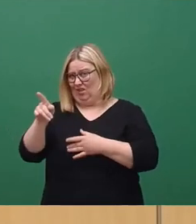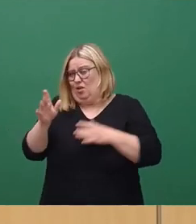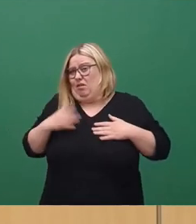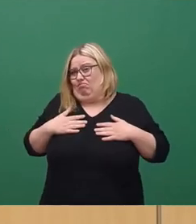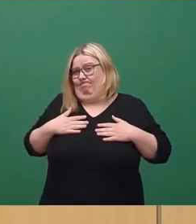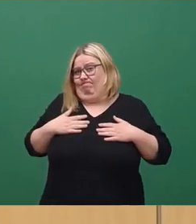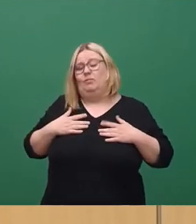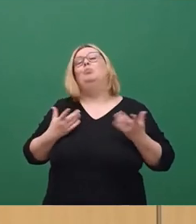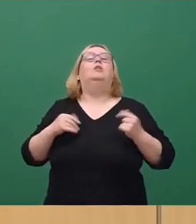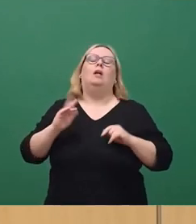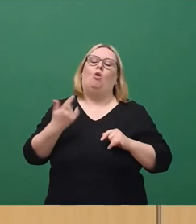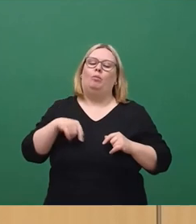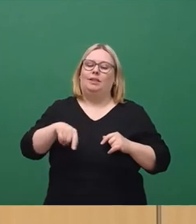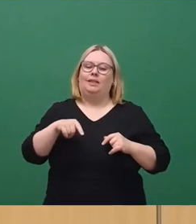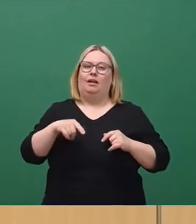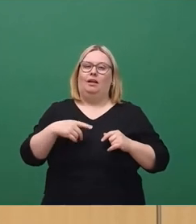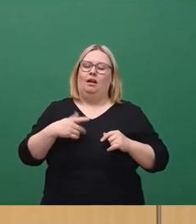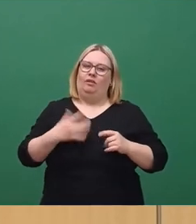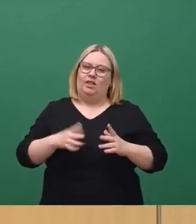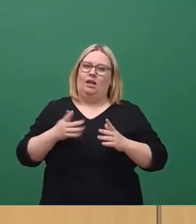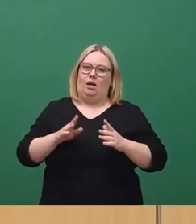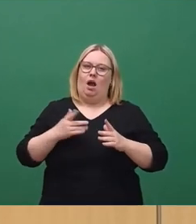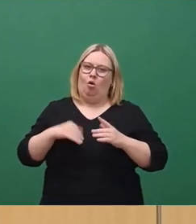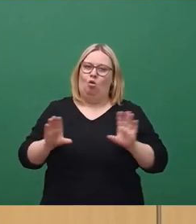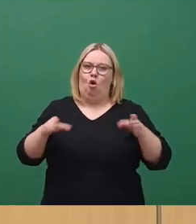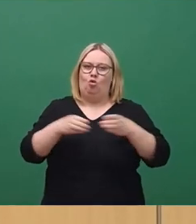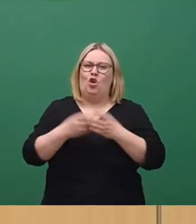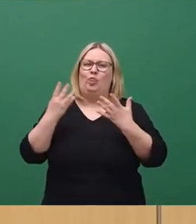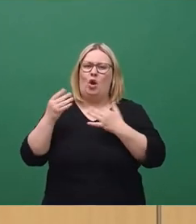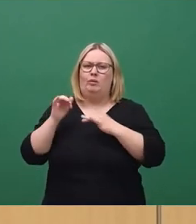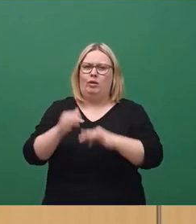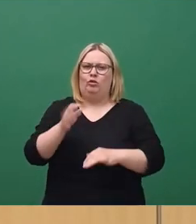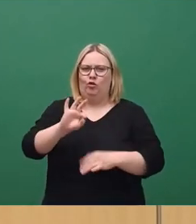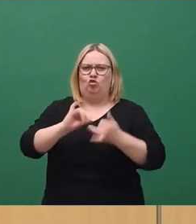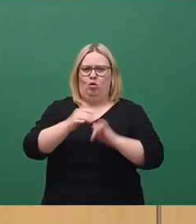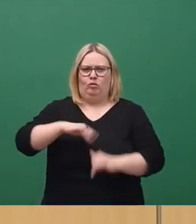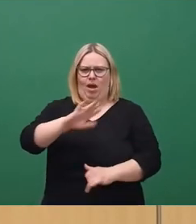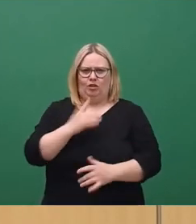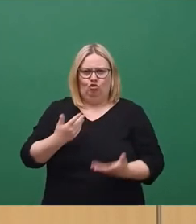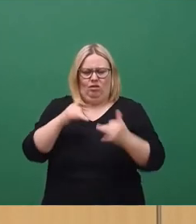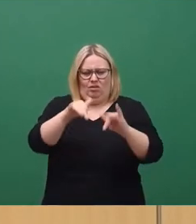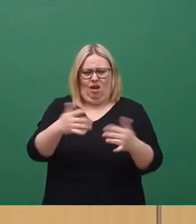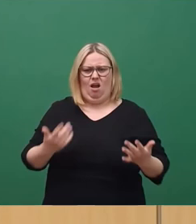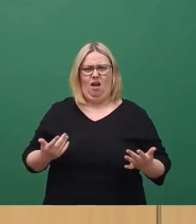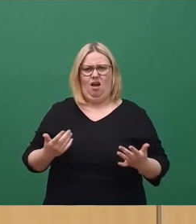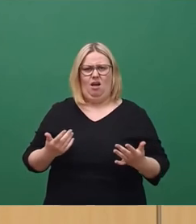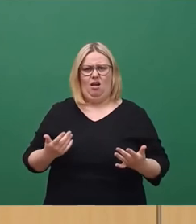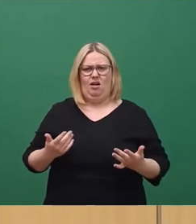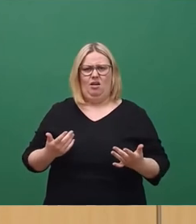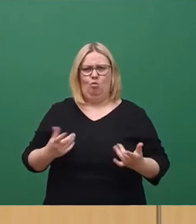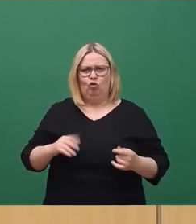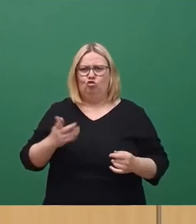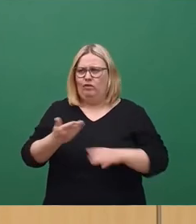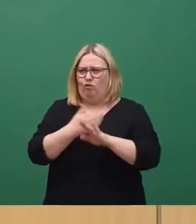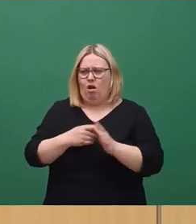stellen ja hier mit diesem federführenden Ausschussvotum gerade 9 Millionen für den Sportbereich zusätzlich ein. Und die Mittel sind vorhin auch schon